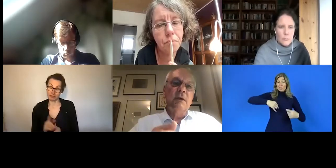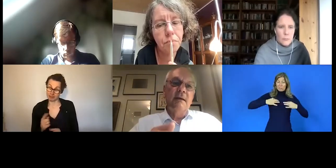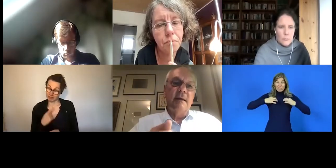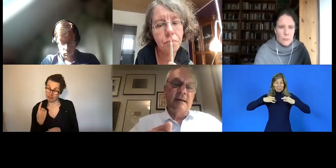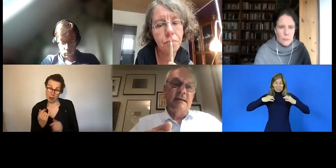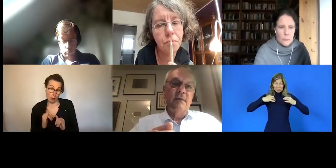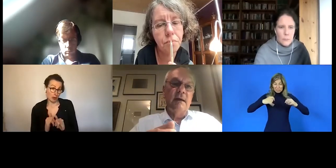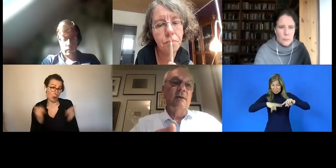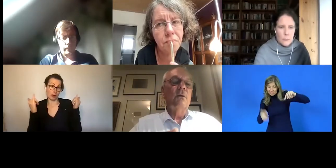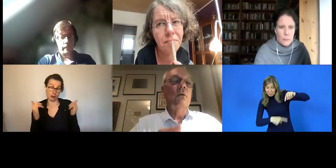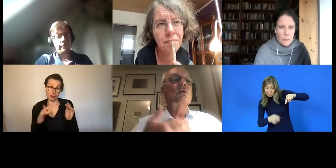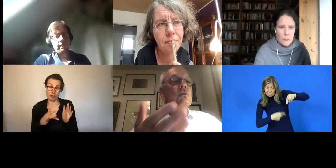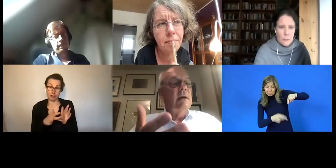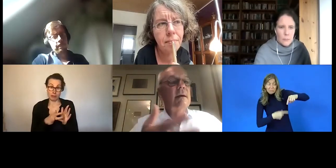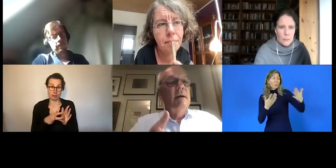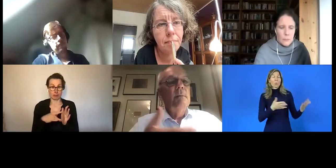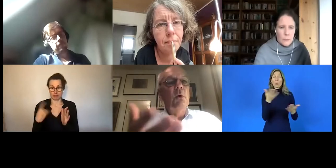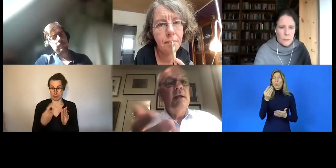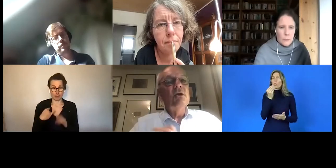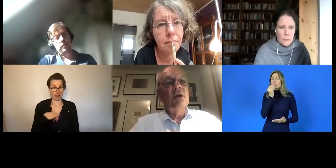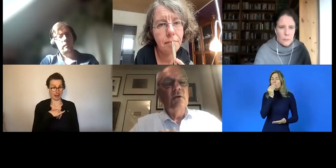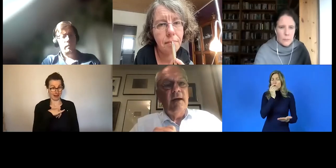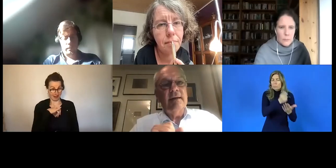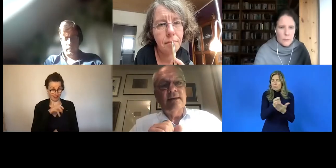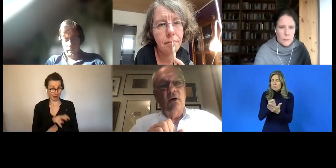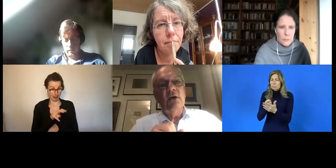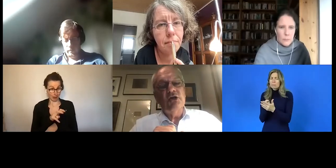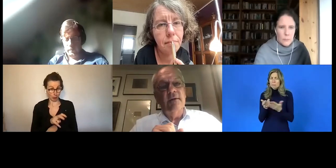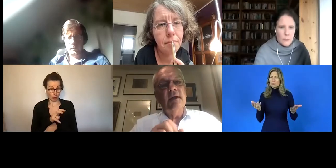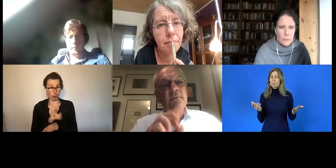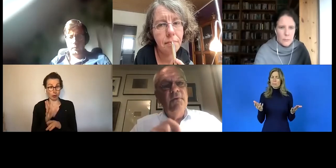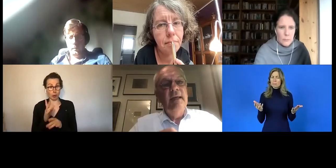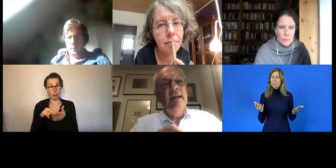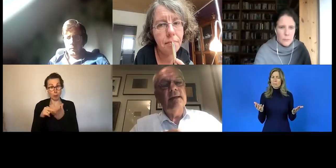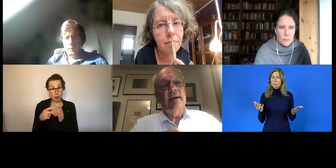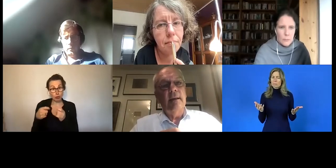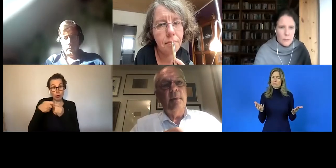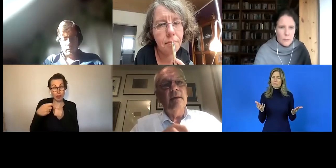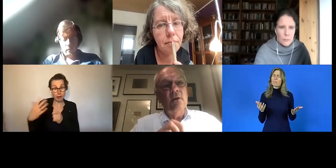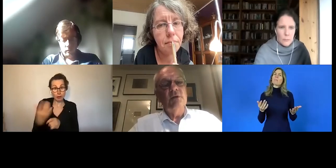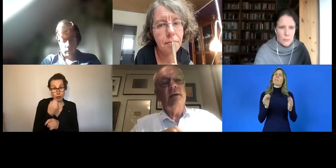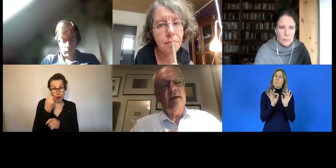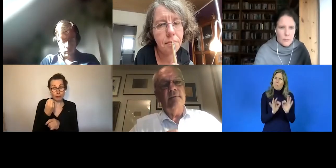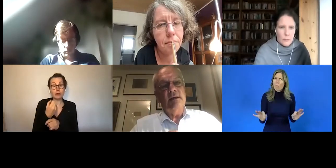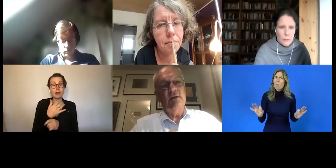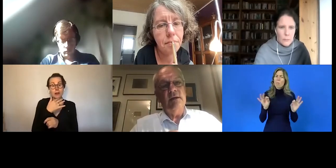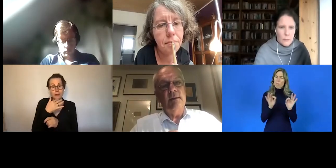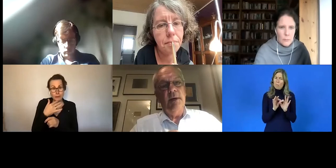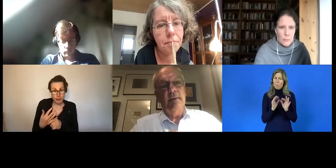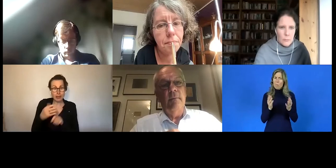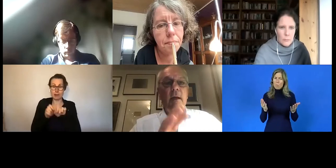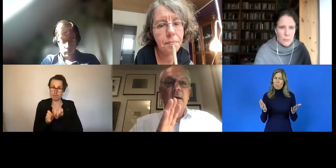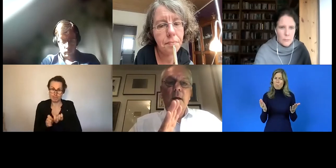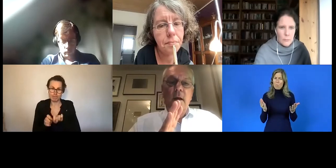durch gute Interessenvertretung und gute politische Kontakte es auch geschafft haben, viele dieser Elemente österreichweit zu